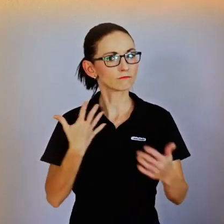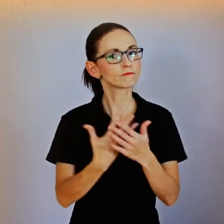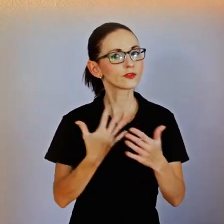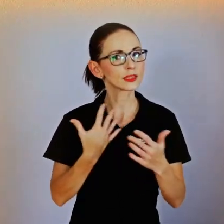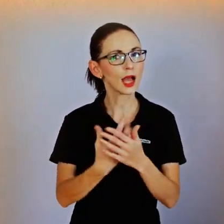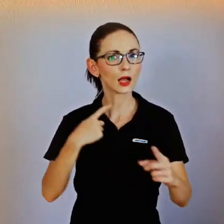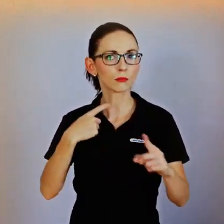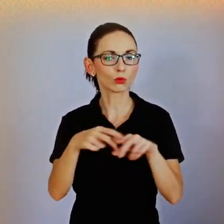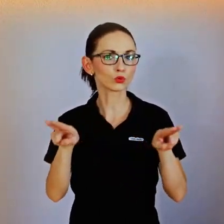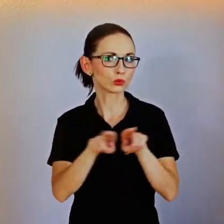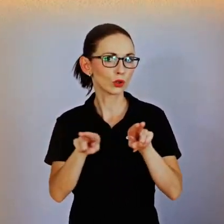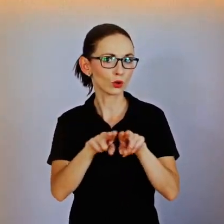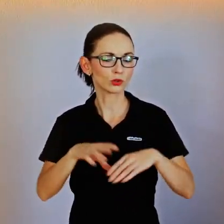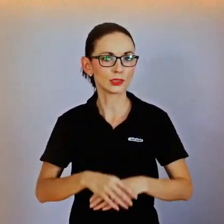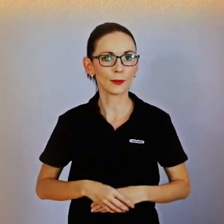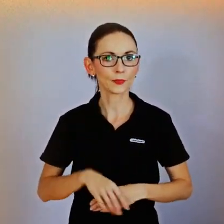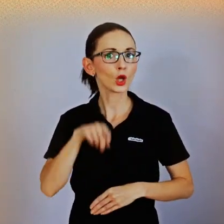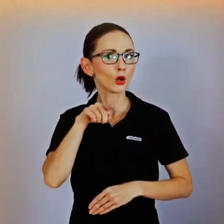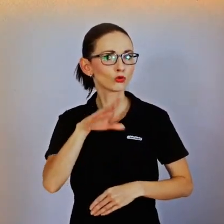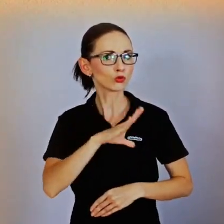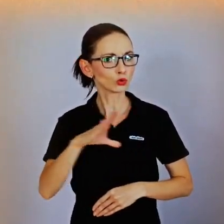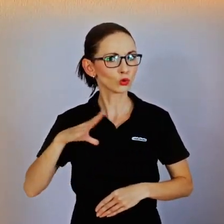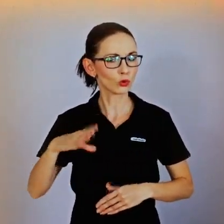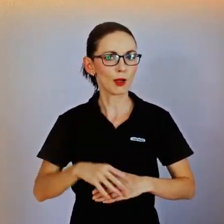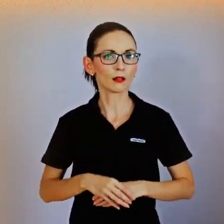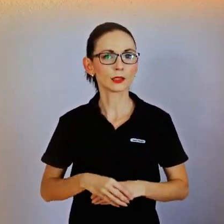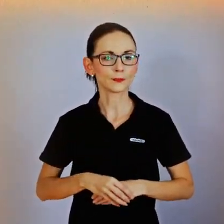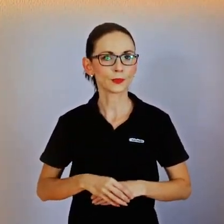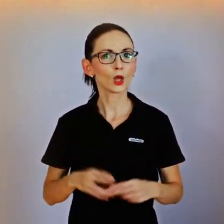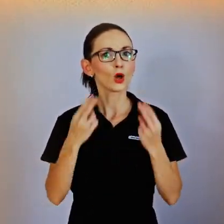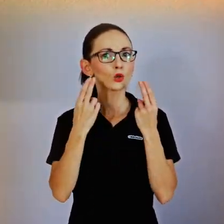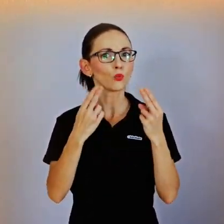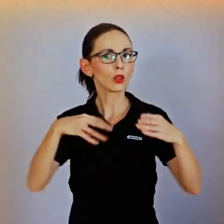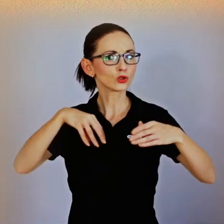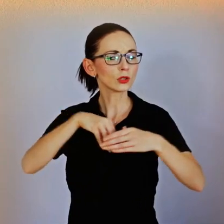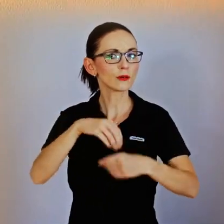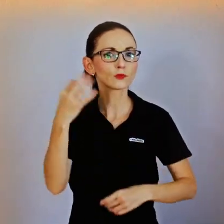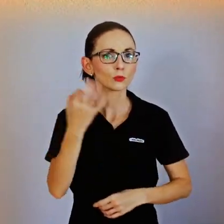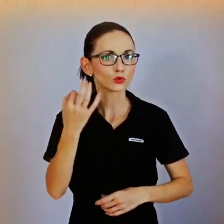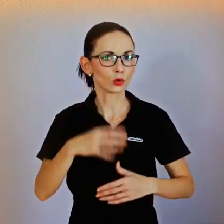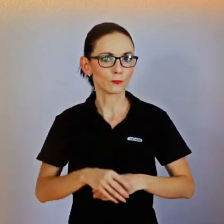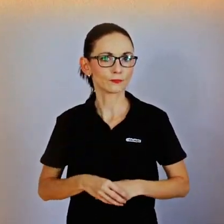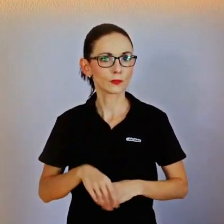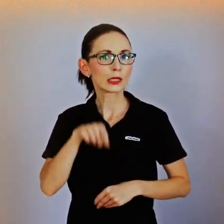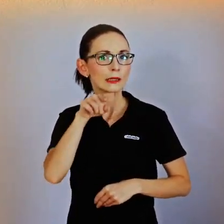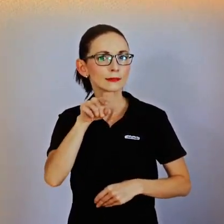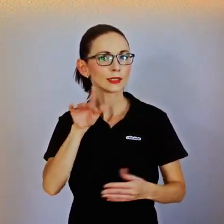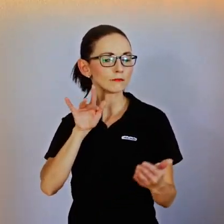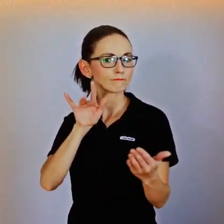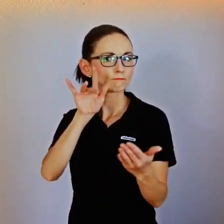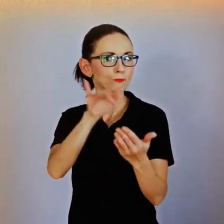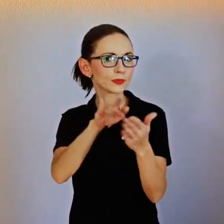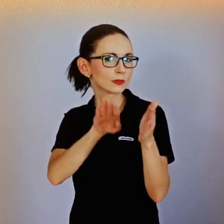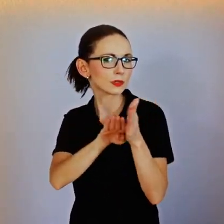Je to hodně o tom, jako nevzdat to, nezůstat v té svojí ulitě, ale snažit se opravdu o to žít nějakým společenským